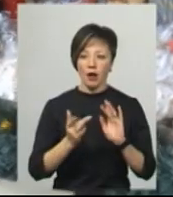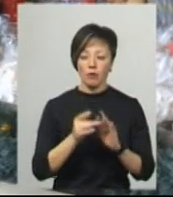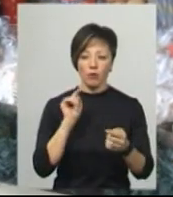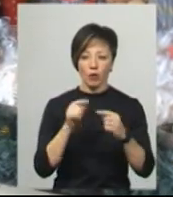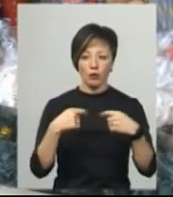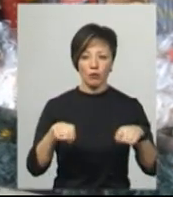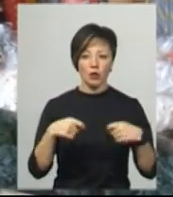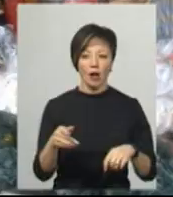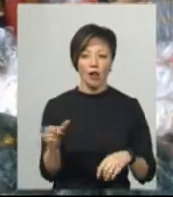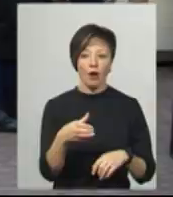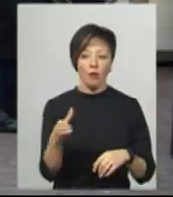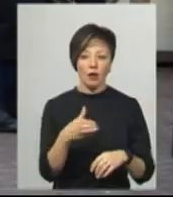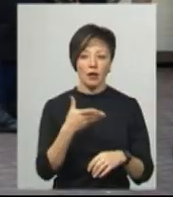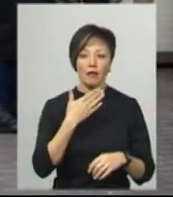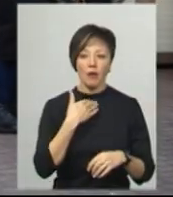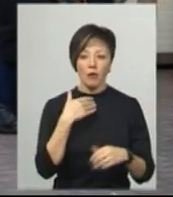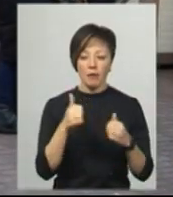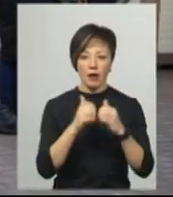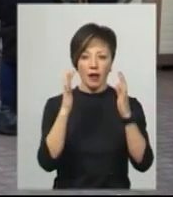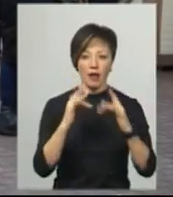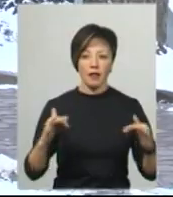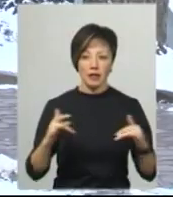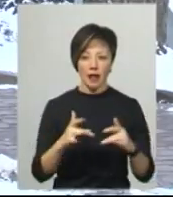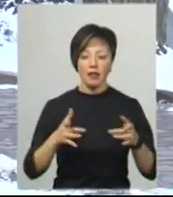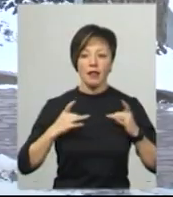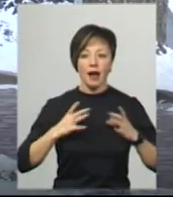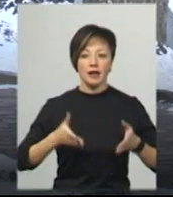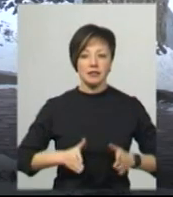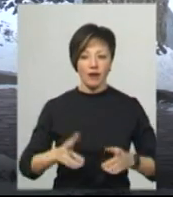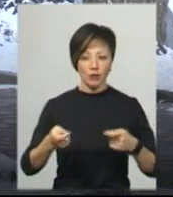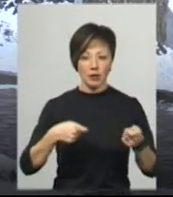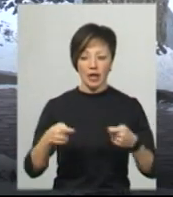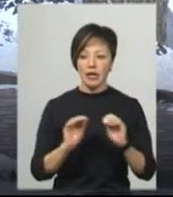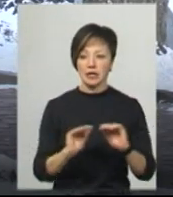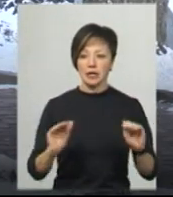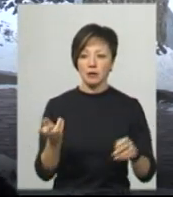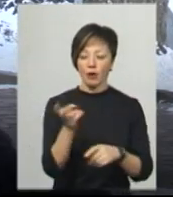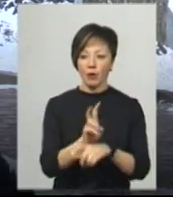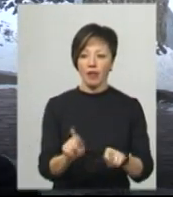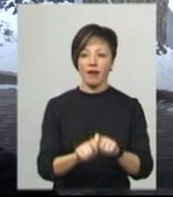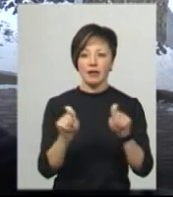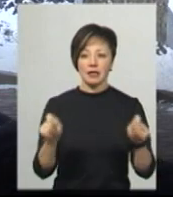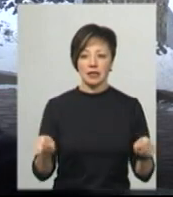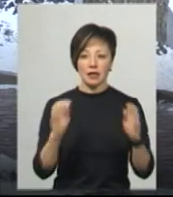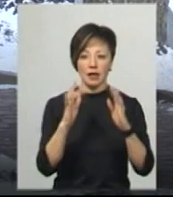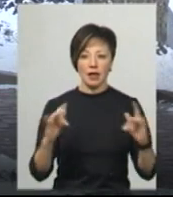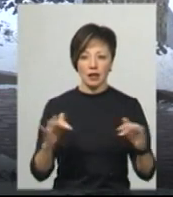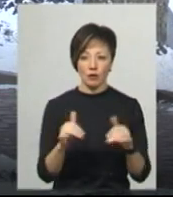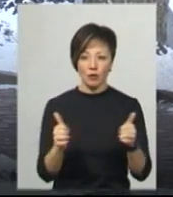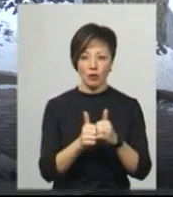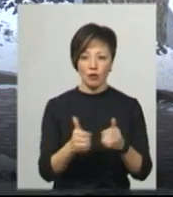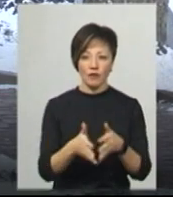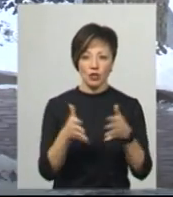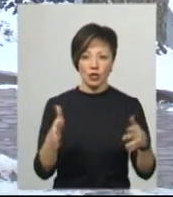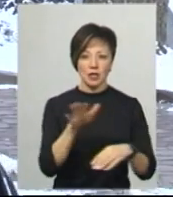алкогольних напоїв біля ялинки, зокрема на Різдвяному ярмарку. Діти приходять на відкриття ялинки, а поруч стоїть величезні